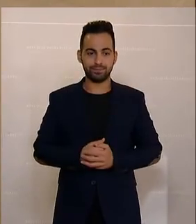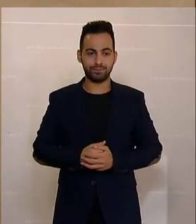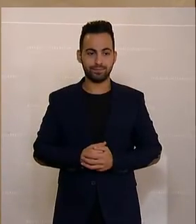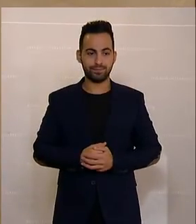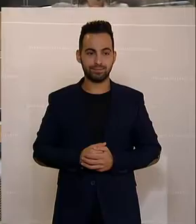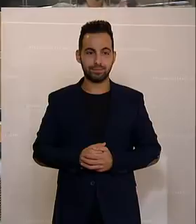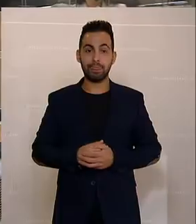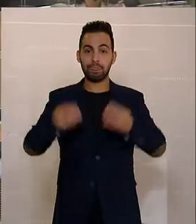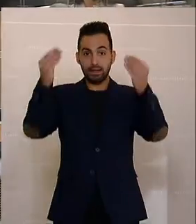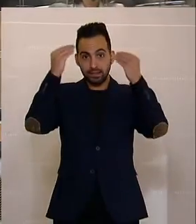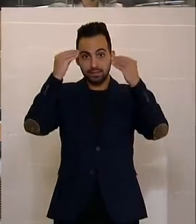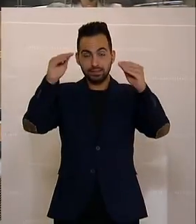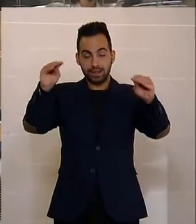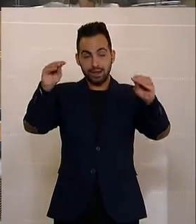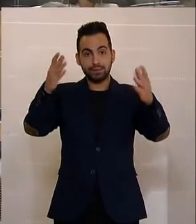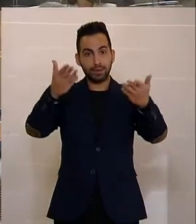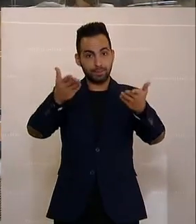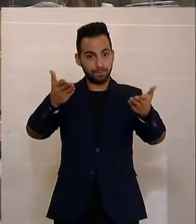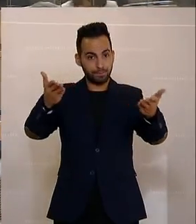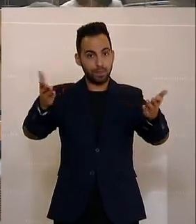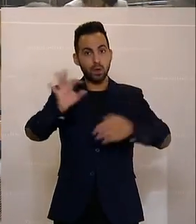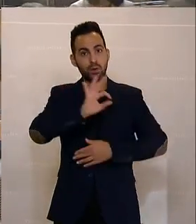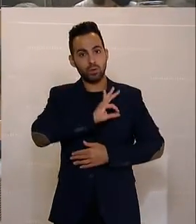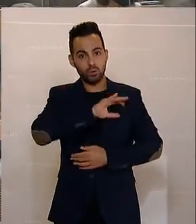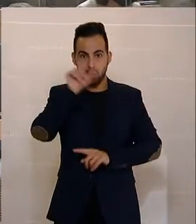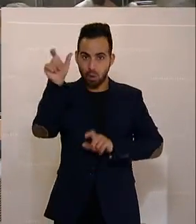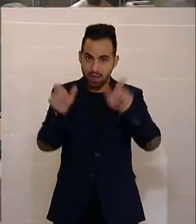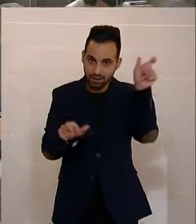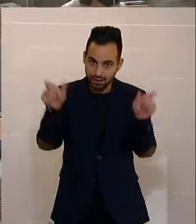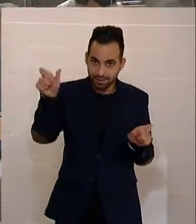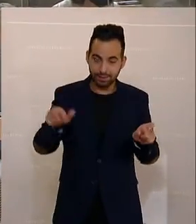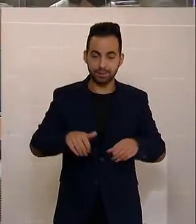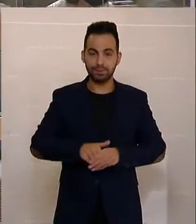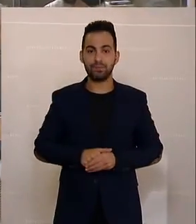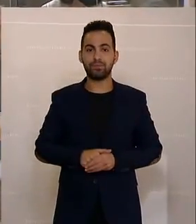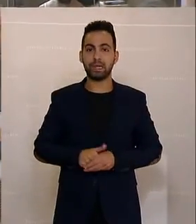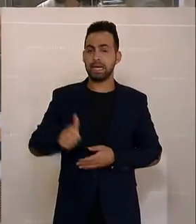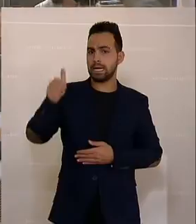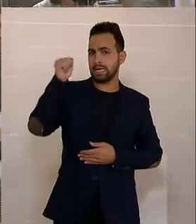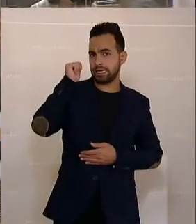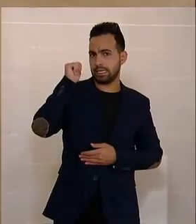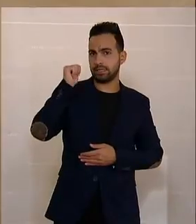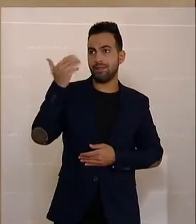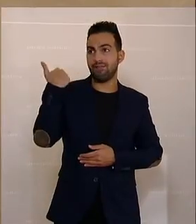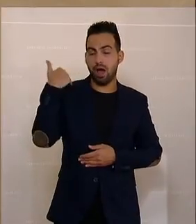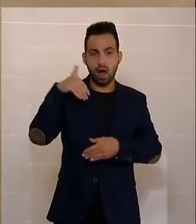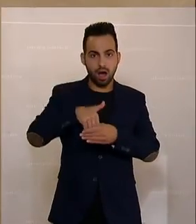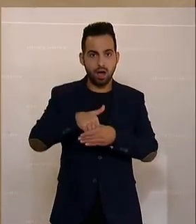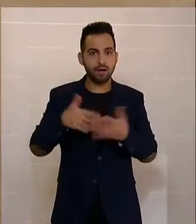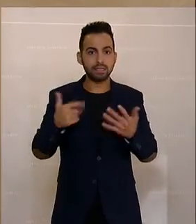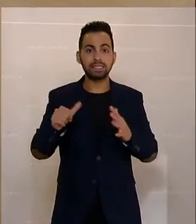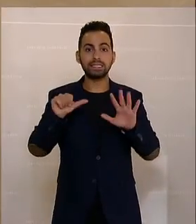Sehr geehrte Kolleginnen und Kollegen, gestern fand aber auch zum